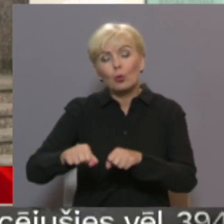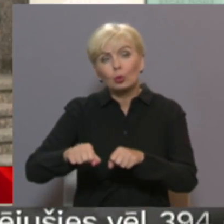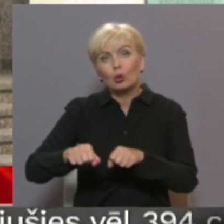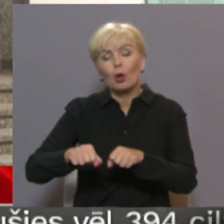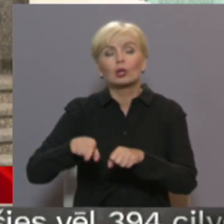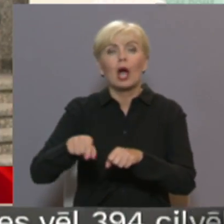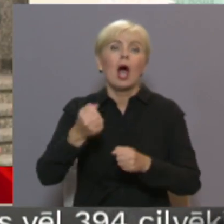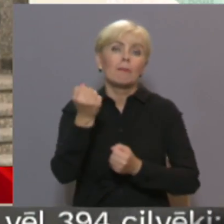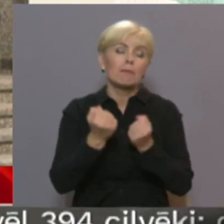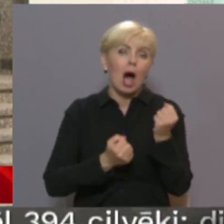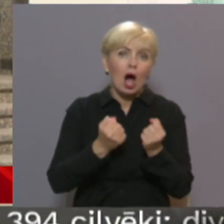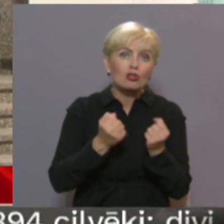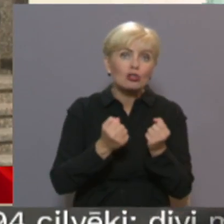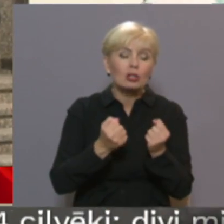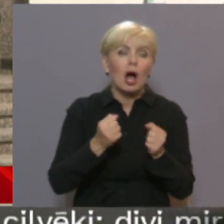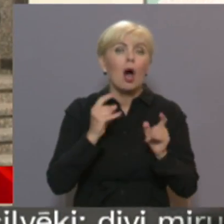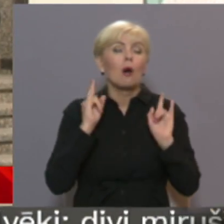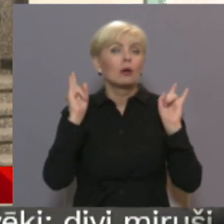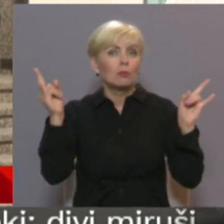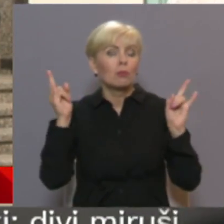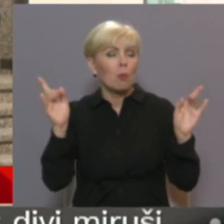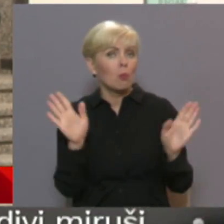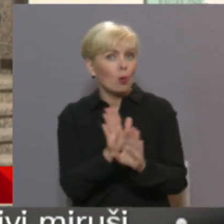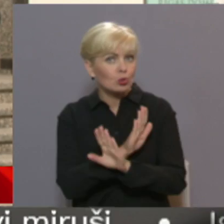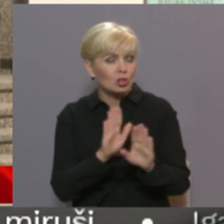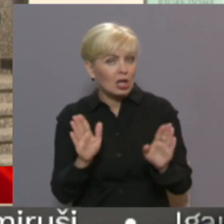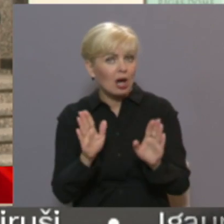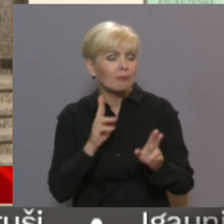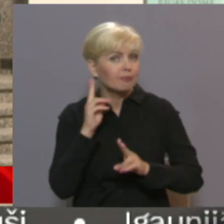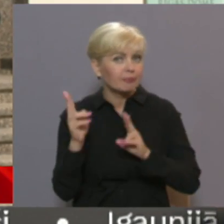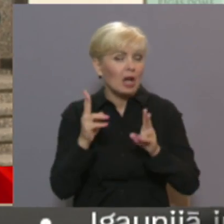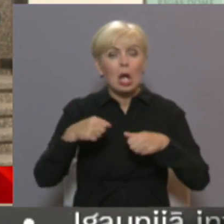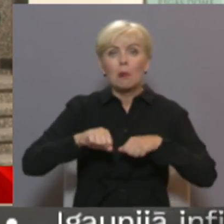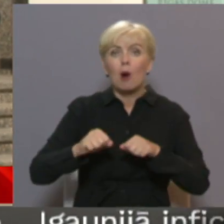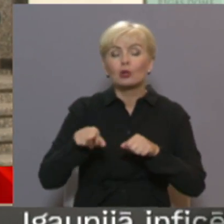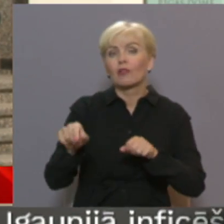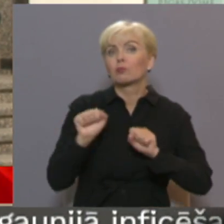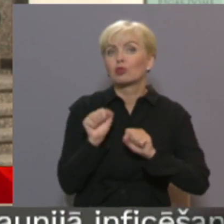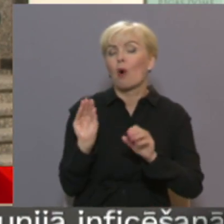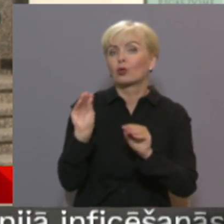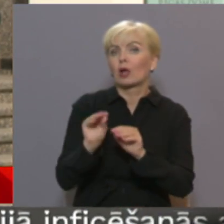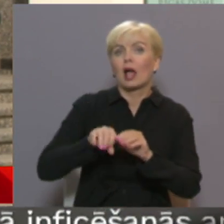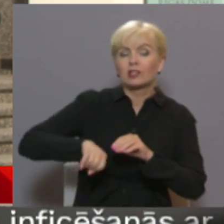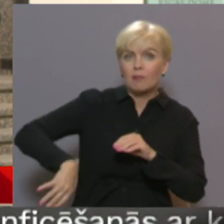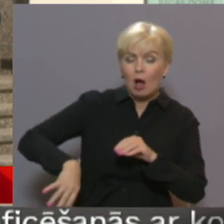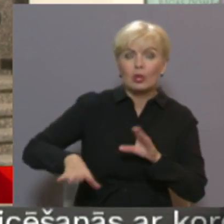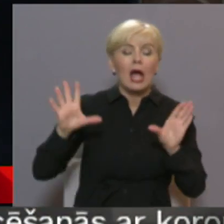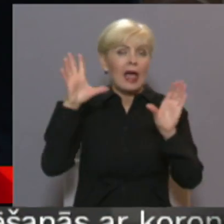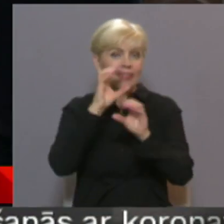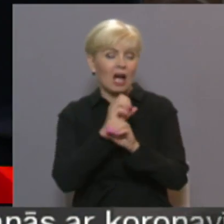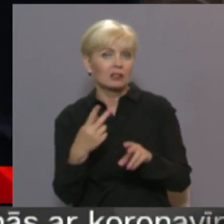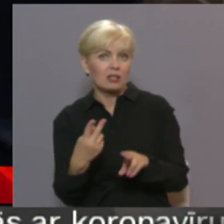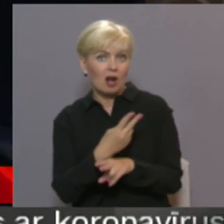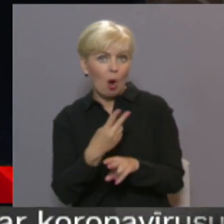automašīna, kurā vienkārši dārdu mūzika? Vai tas ir motocikls ar kādu sportu izpūtēju? Vienkārši, ja viņa naktsmiers ir traucāts, viņš